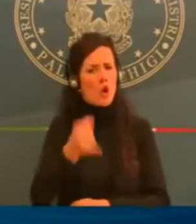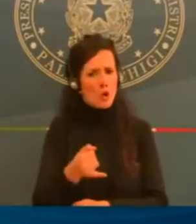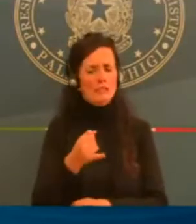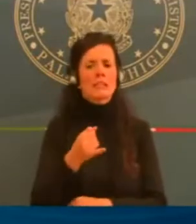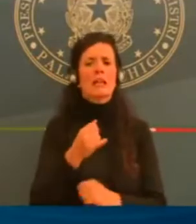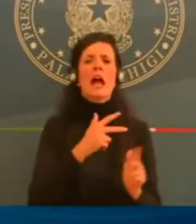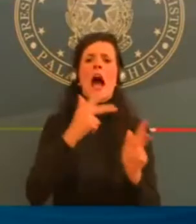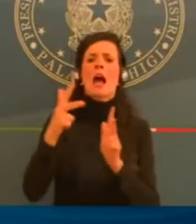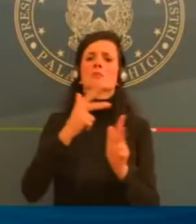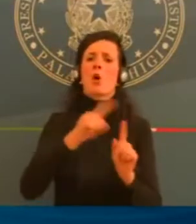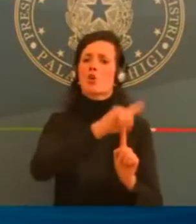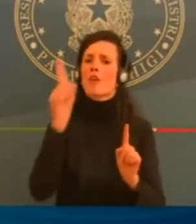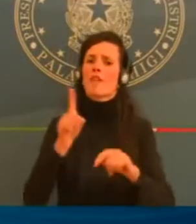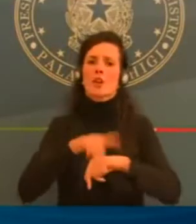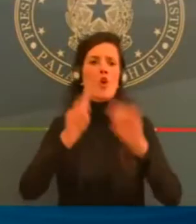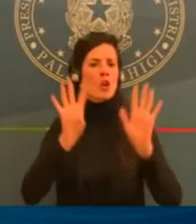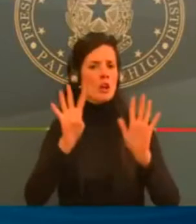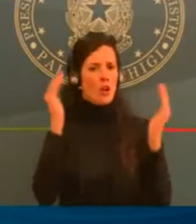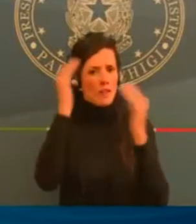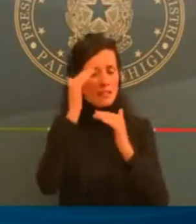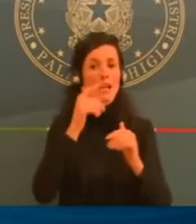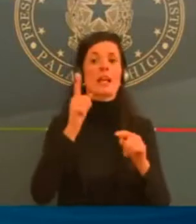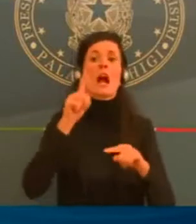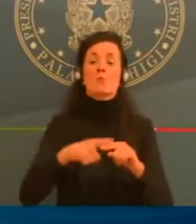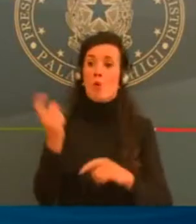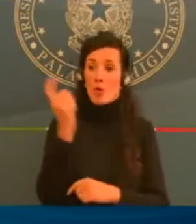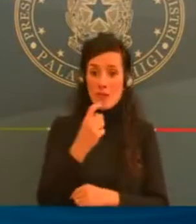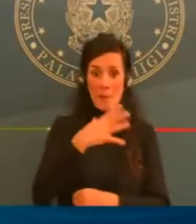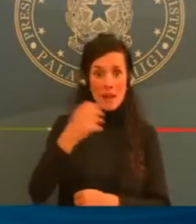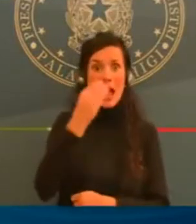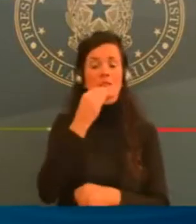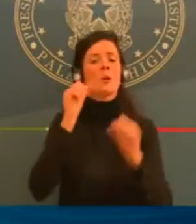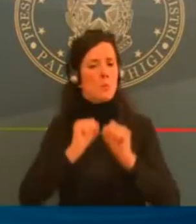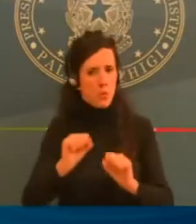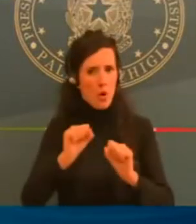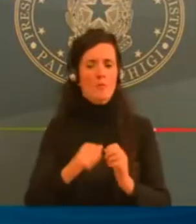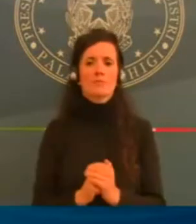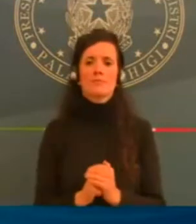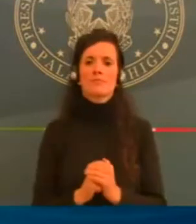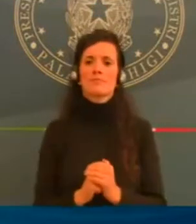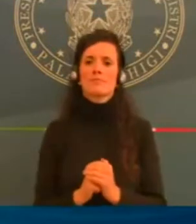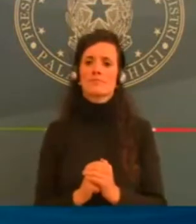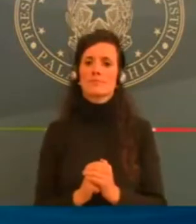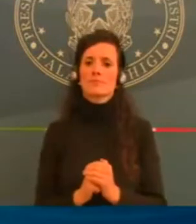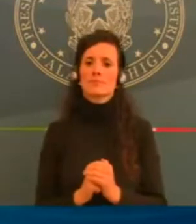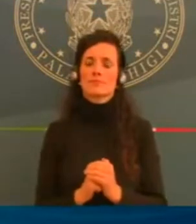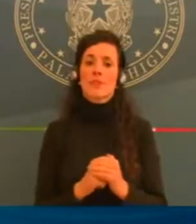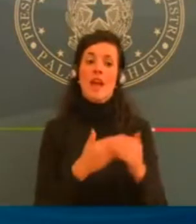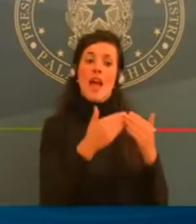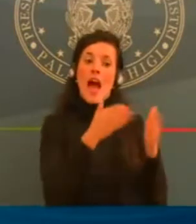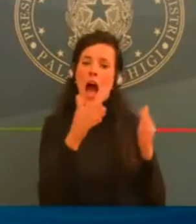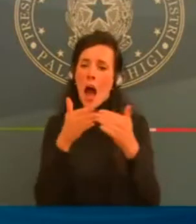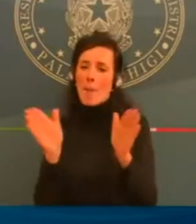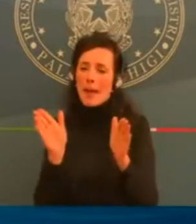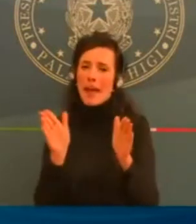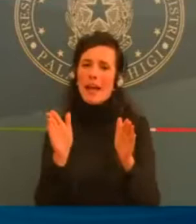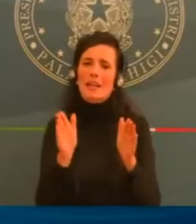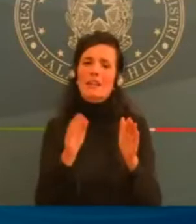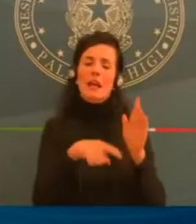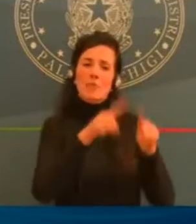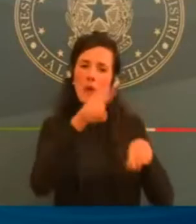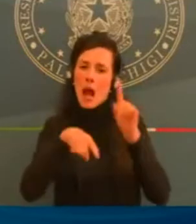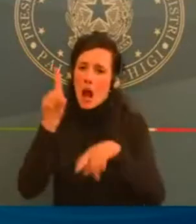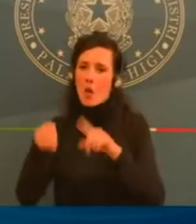esercizi come supermercati, negozi di beni alimentari, di prima necessità edicole,